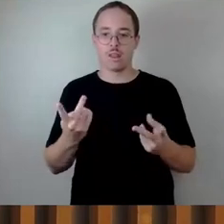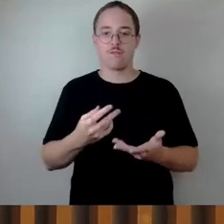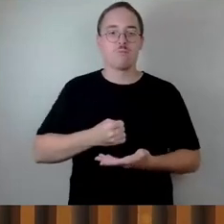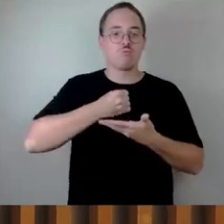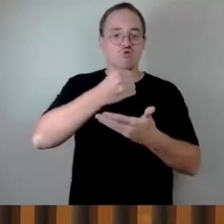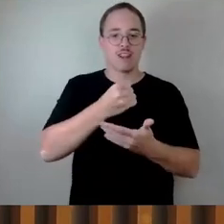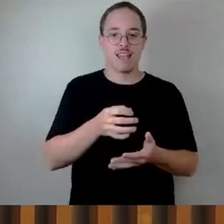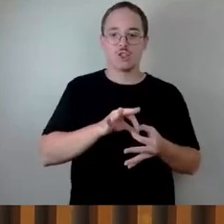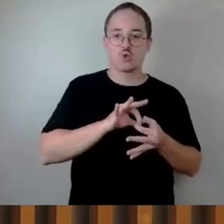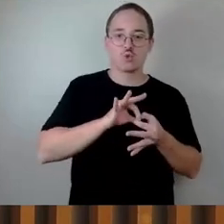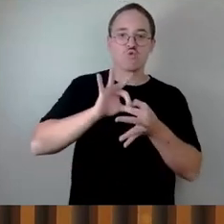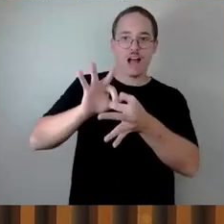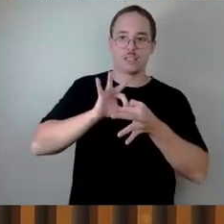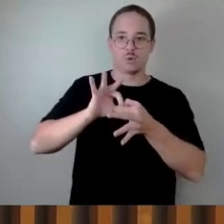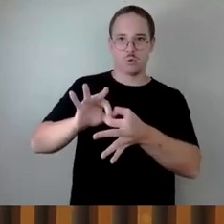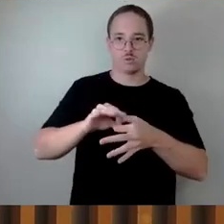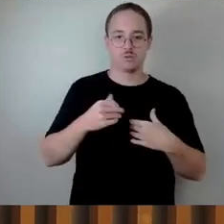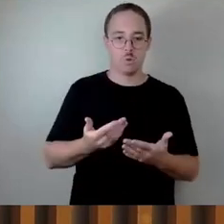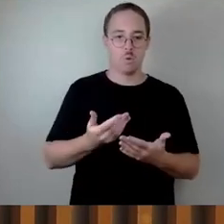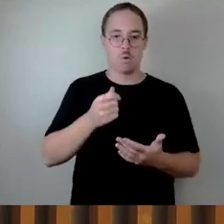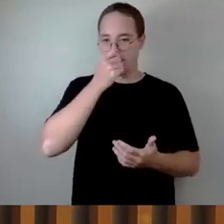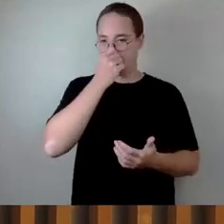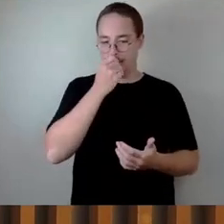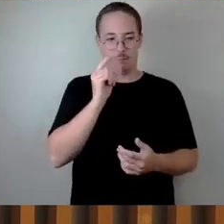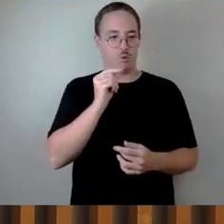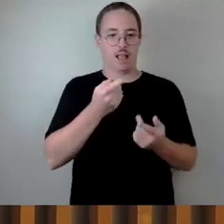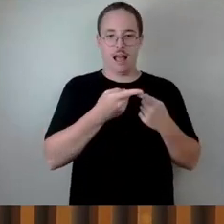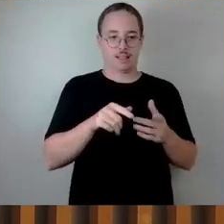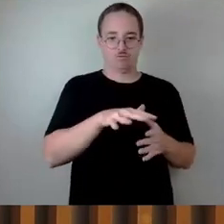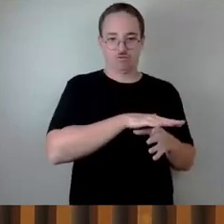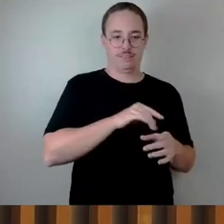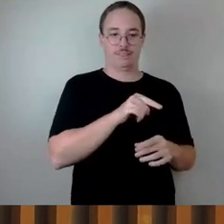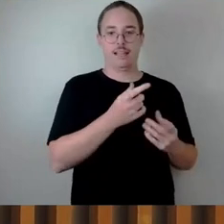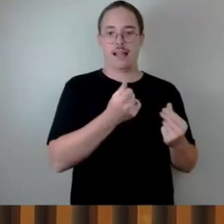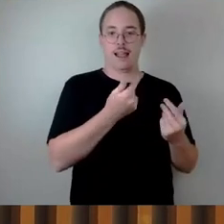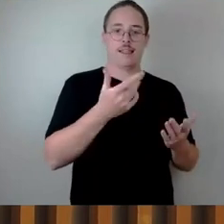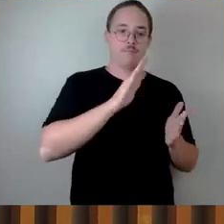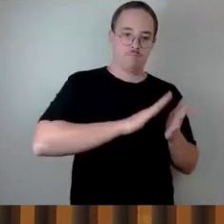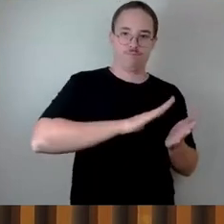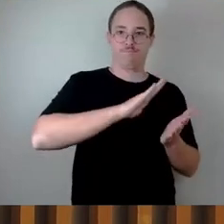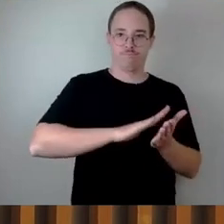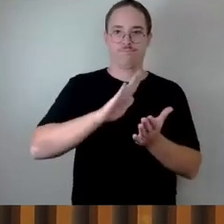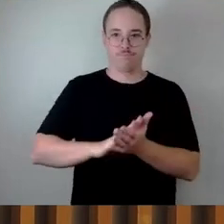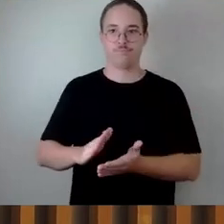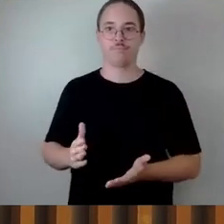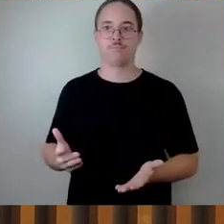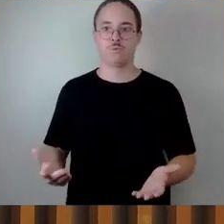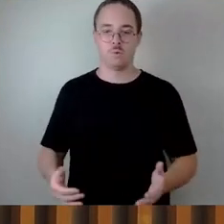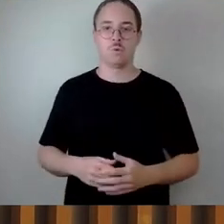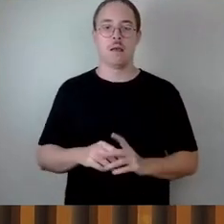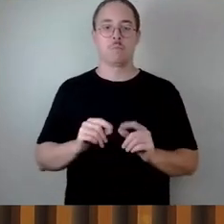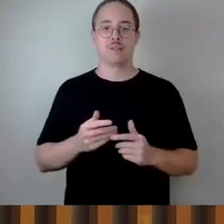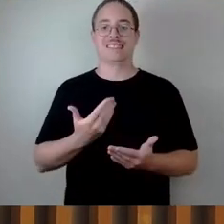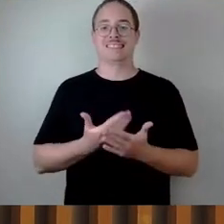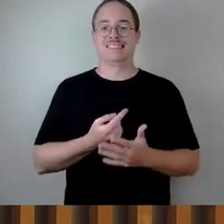Etats ausgeschöpft sind? Ist das richtig? Stimmt das, dass Menschen einen Rechtsanspruch nicht erfüllt bekommen?